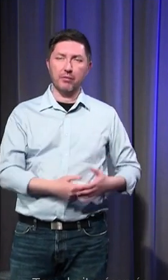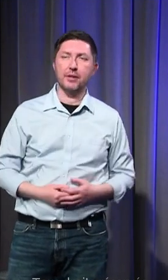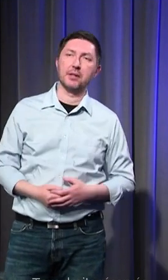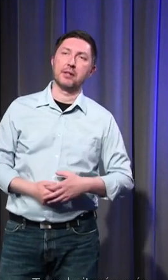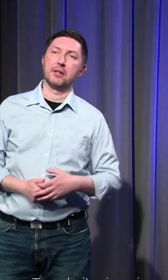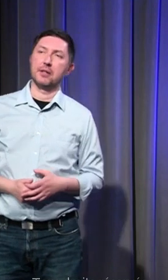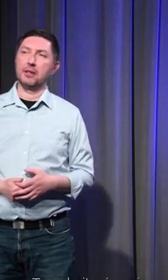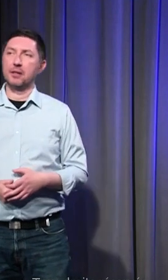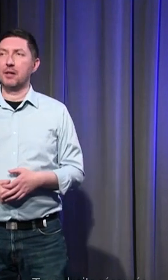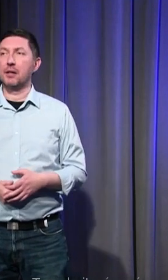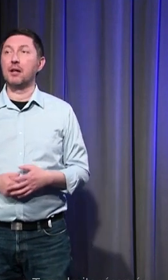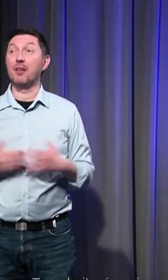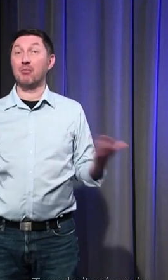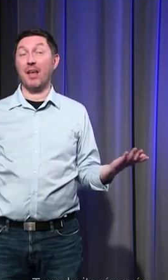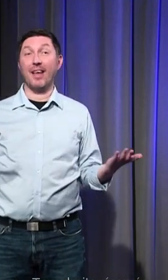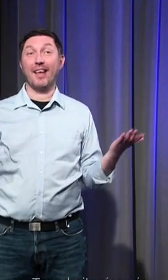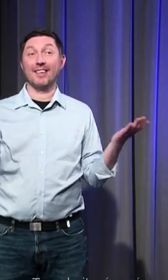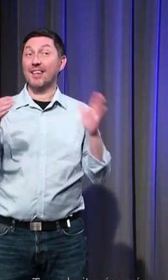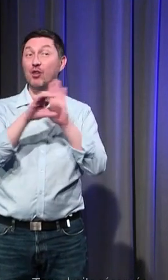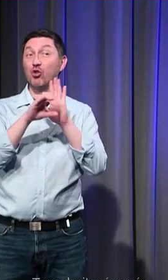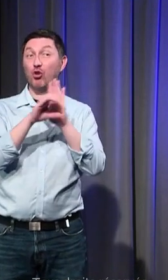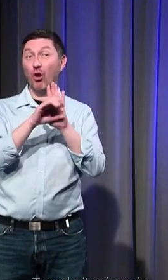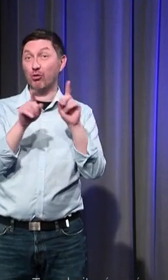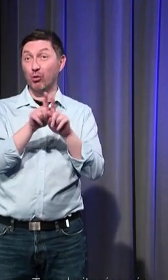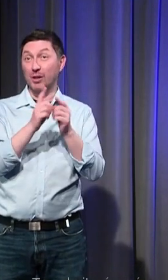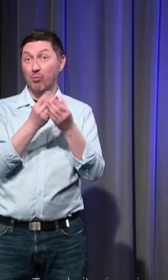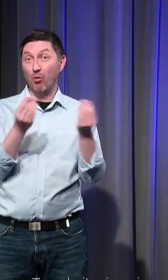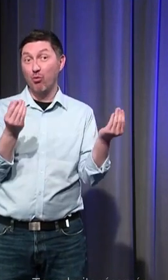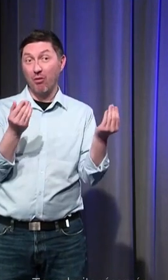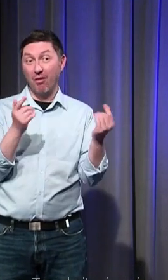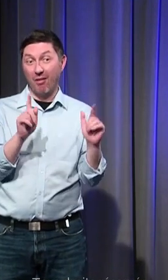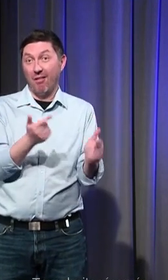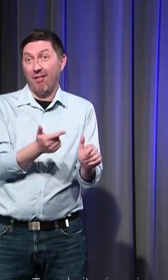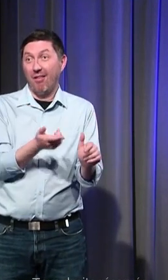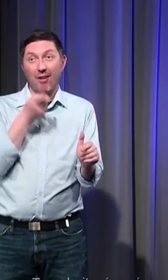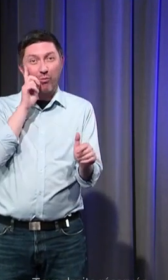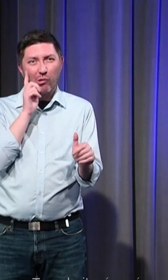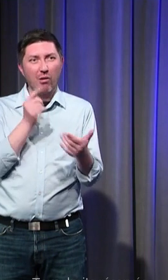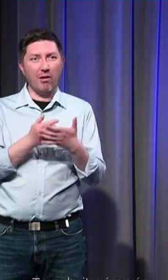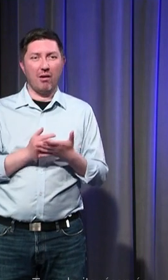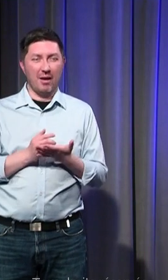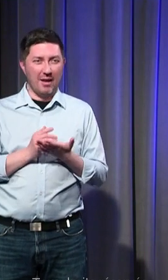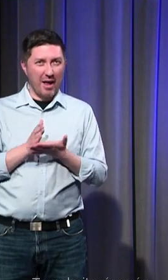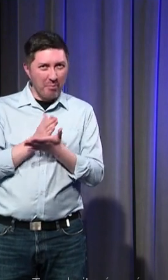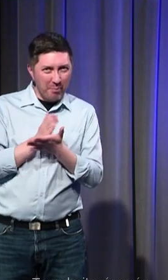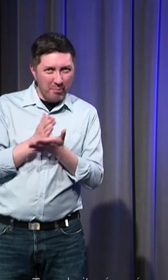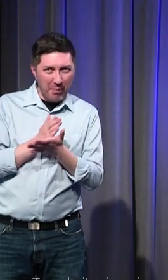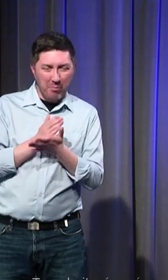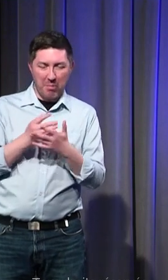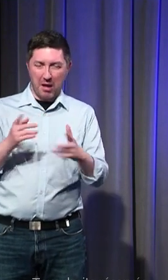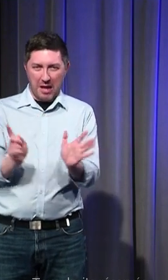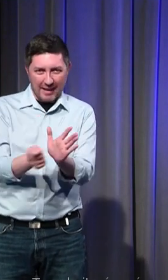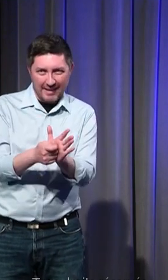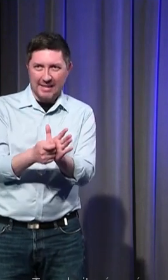'est-ce qu'il y a de plus codifié qu'un carnaval c'est vraiment l'inversion préparée limitée dans le temps